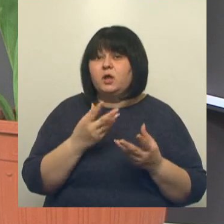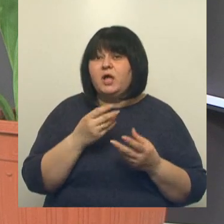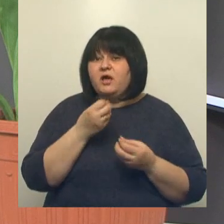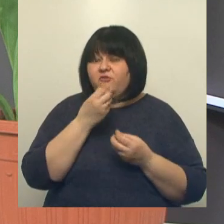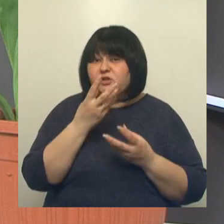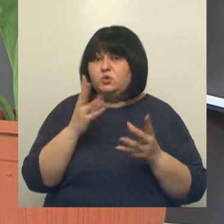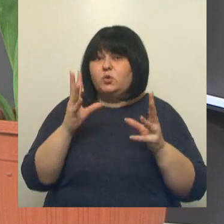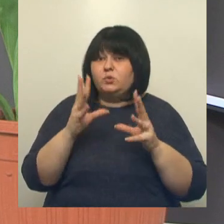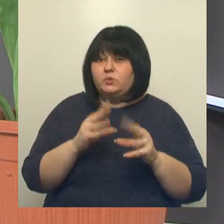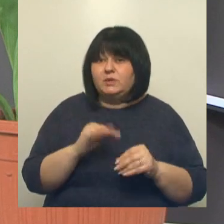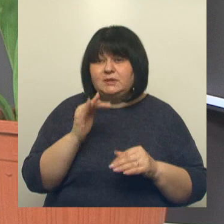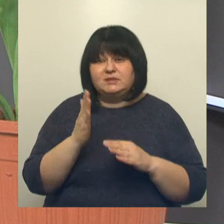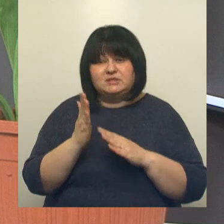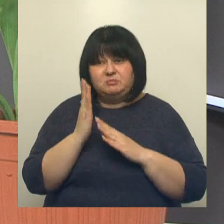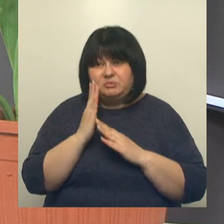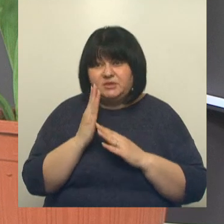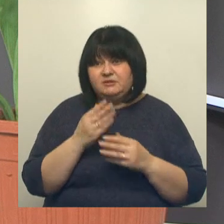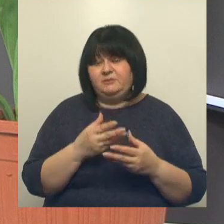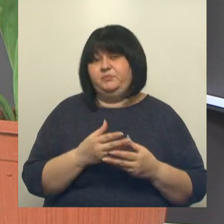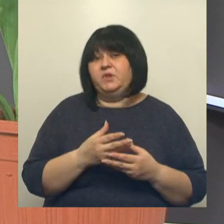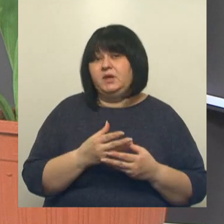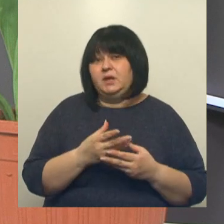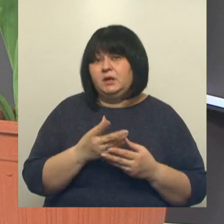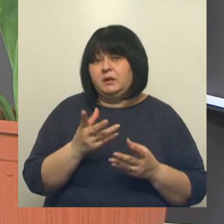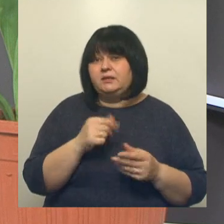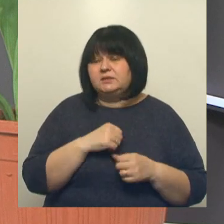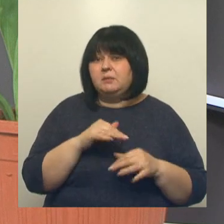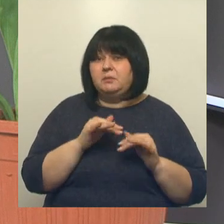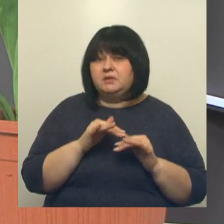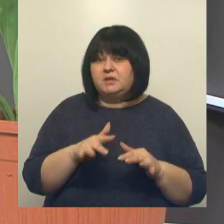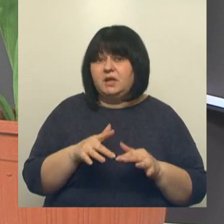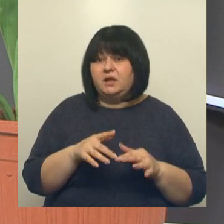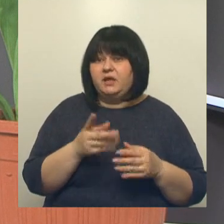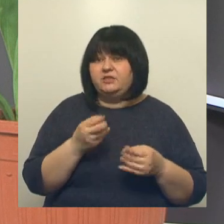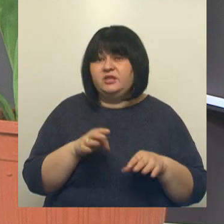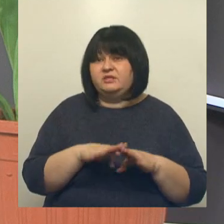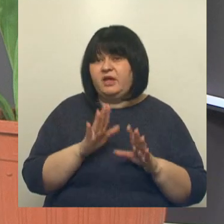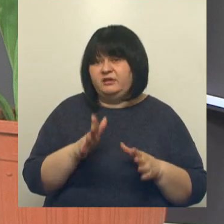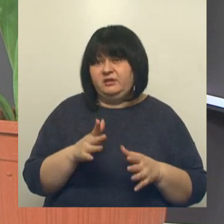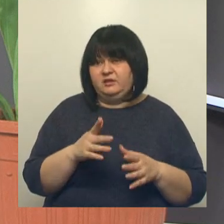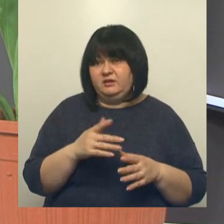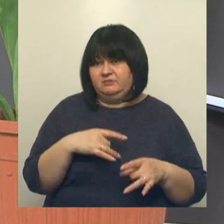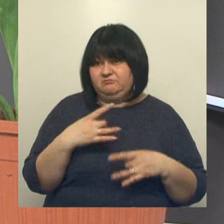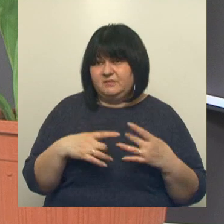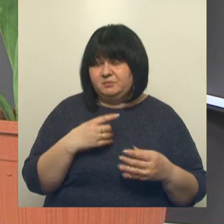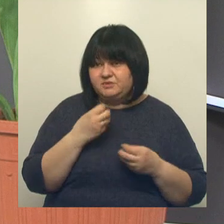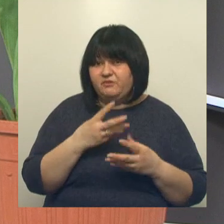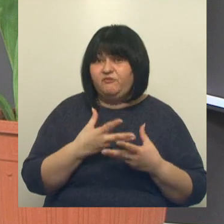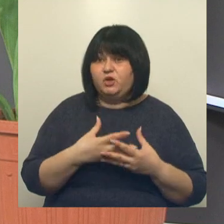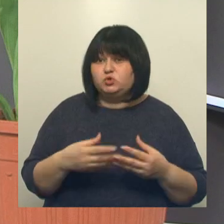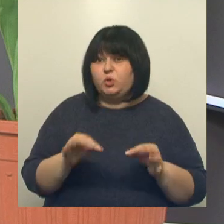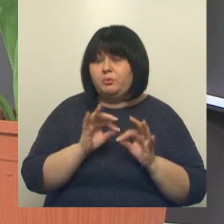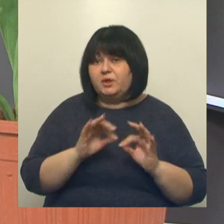весной и потом уходит в спячку. И на самом деле они не такие уж прихотливые. Весной